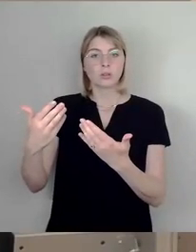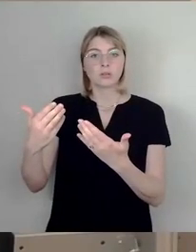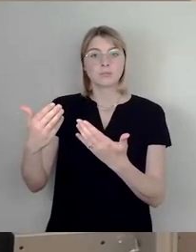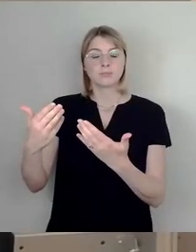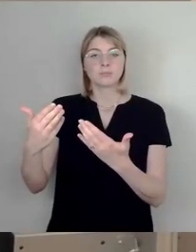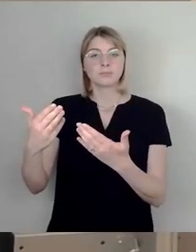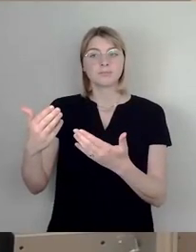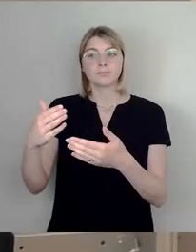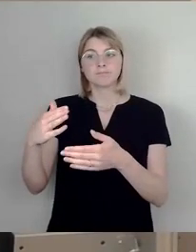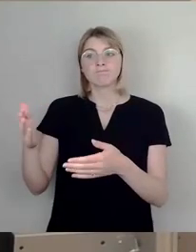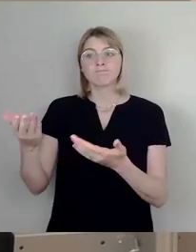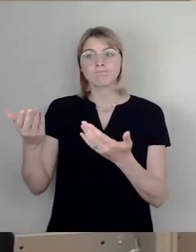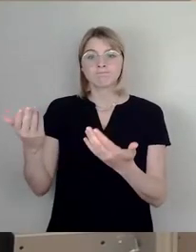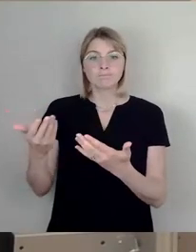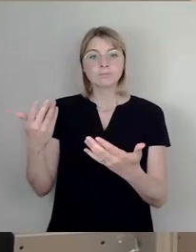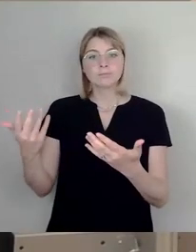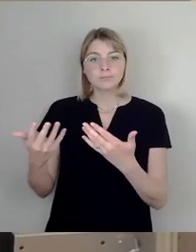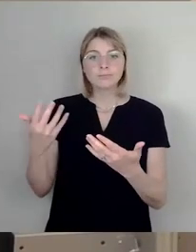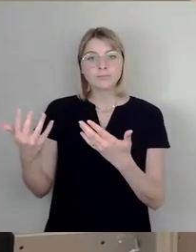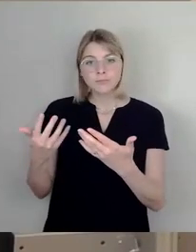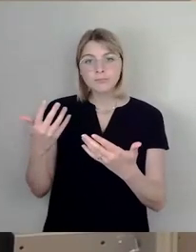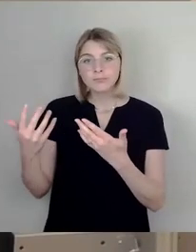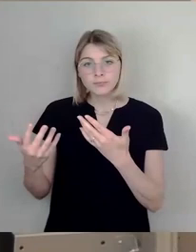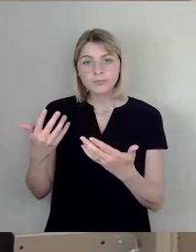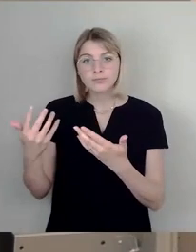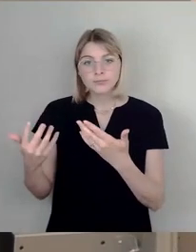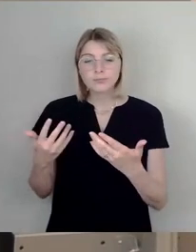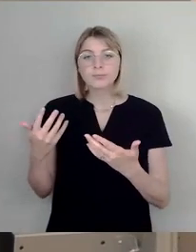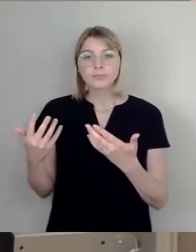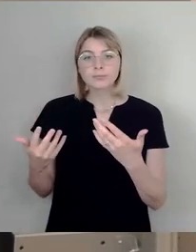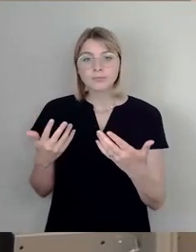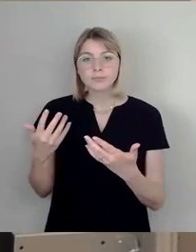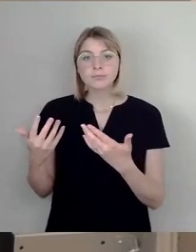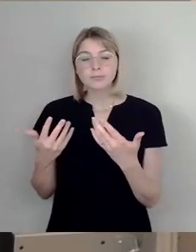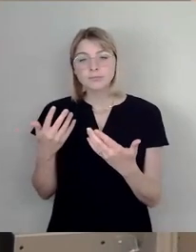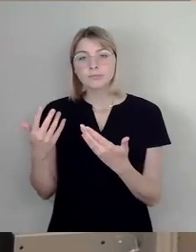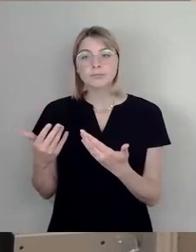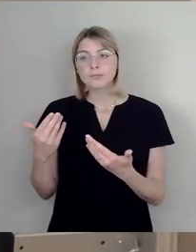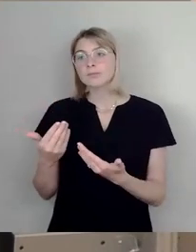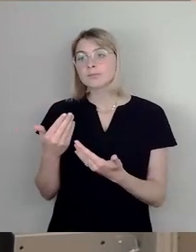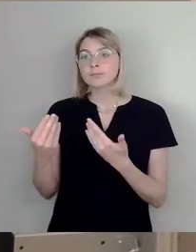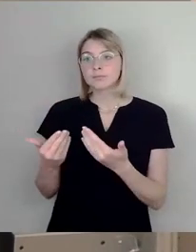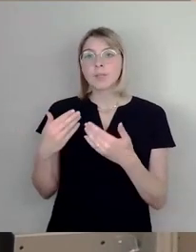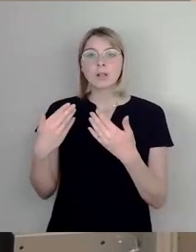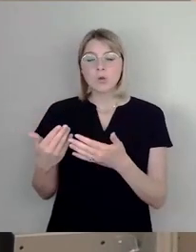und Ihnen es unschmackhaft zu machen, sozusagen